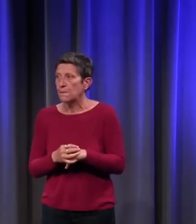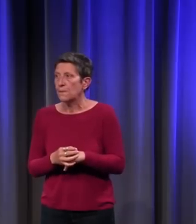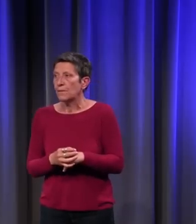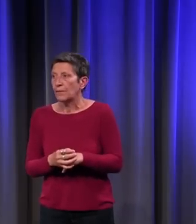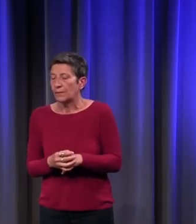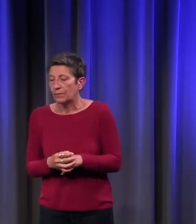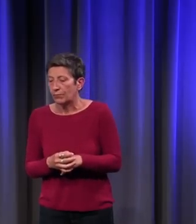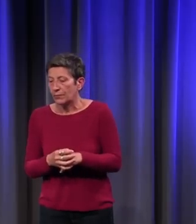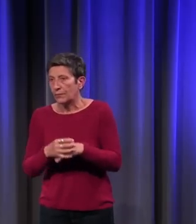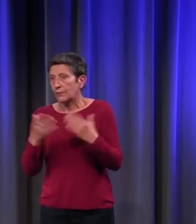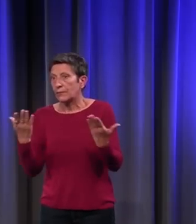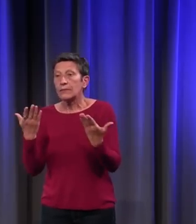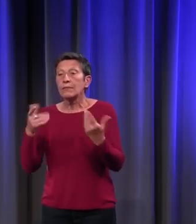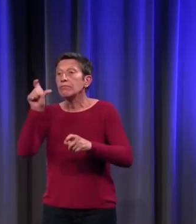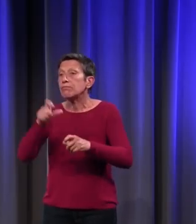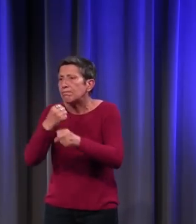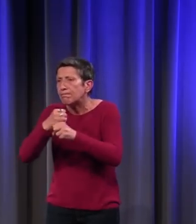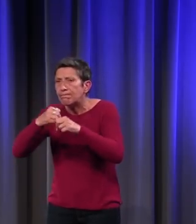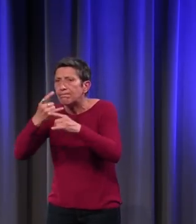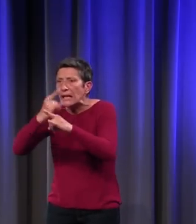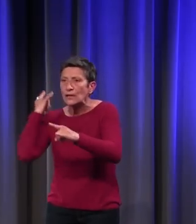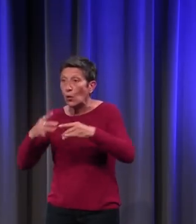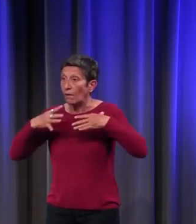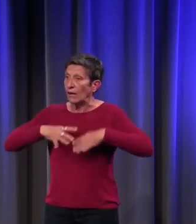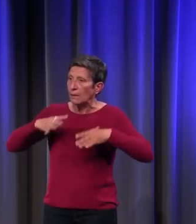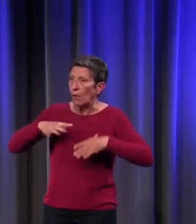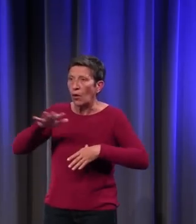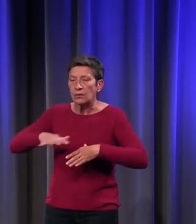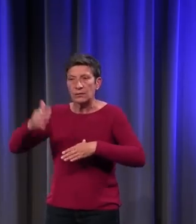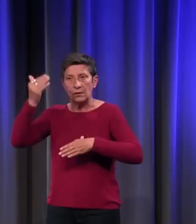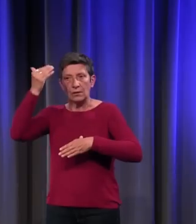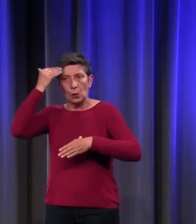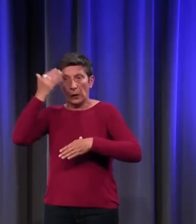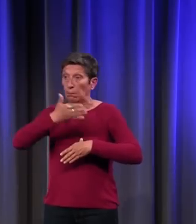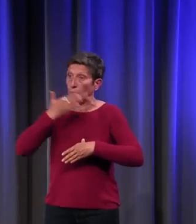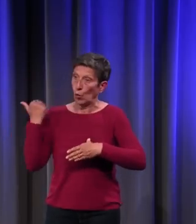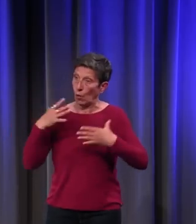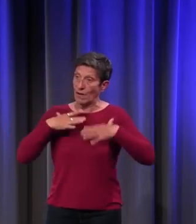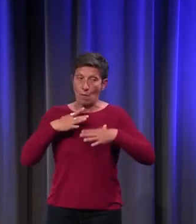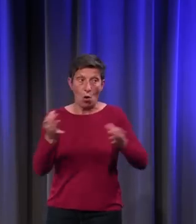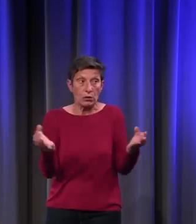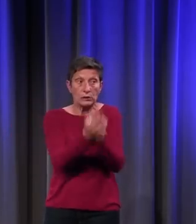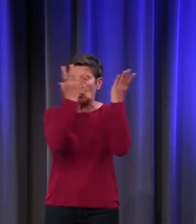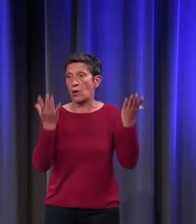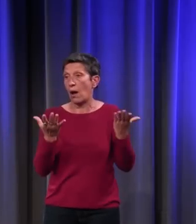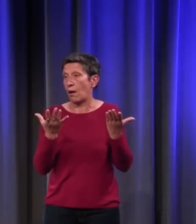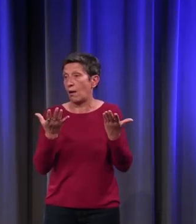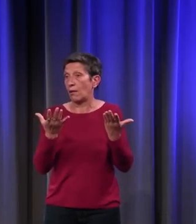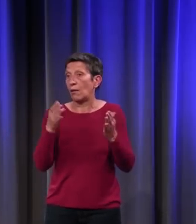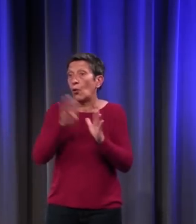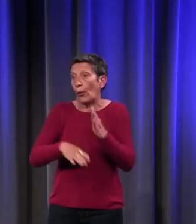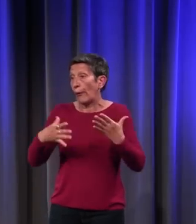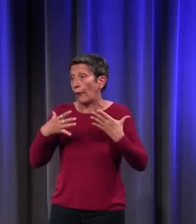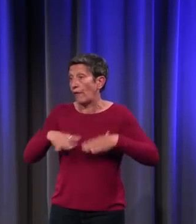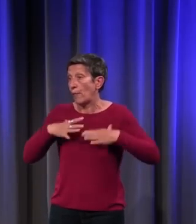quand on est historien du vêtement, on connaît mieux les vêtements circonstanciels ou d'exception que les vêtements du quotidien.